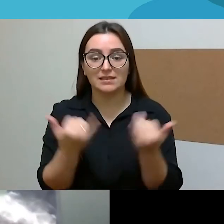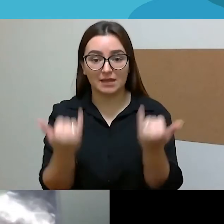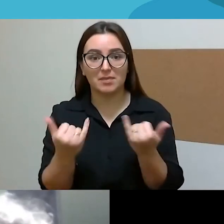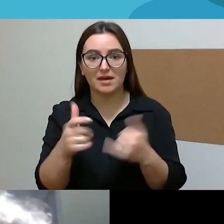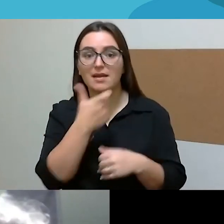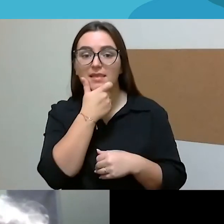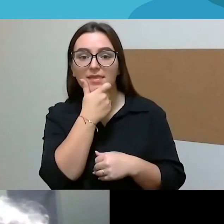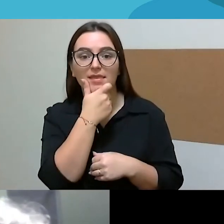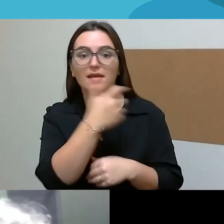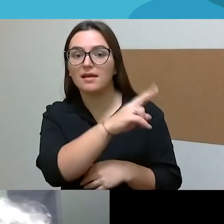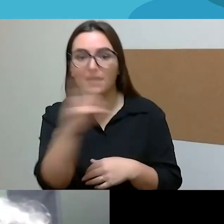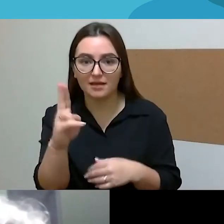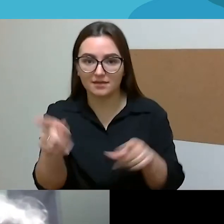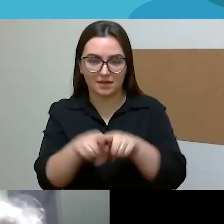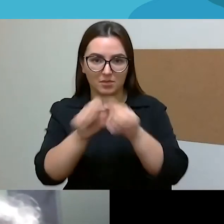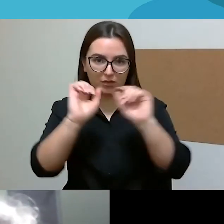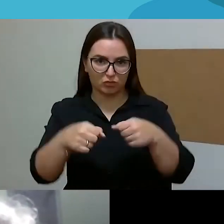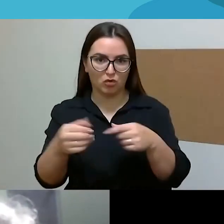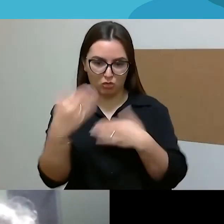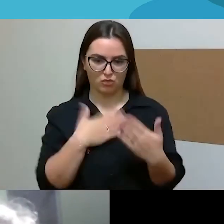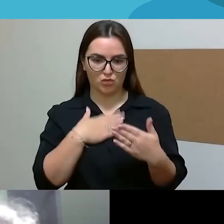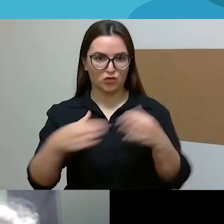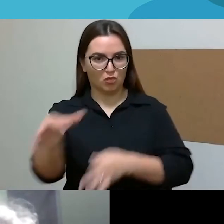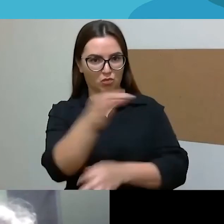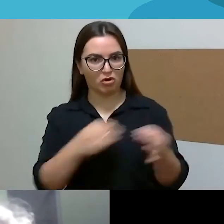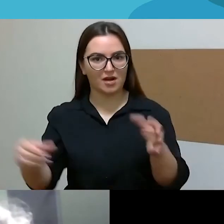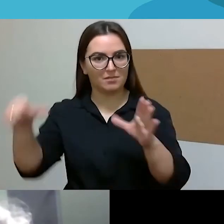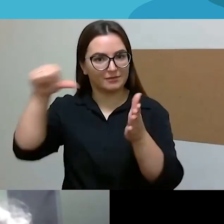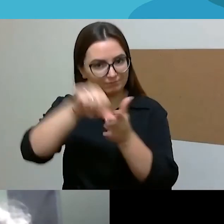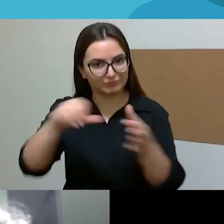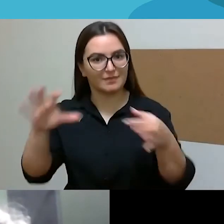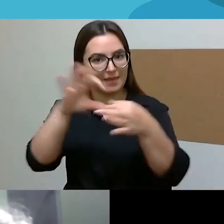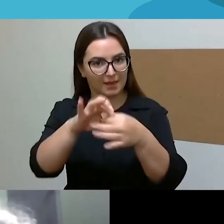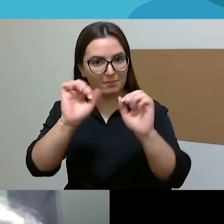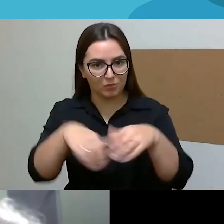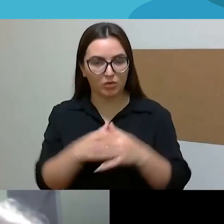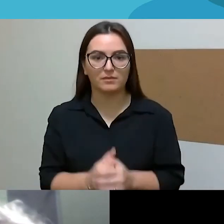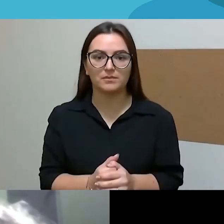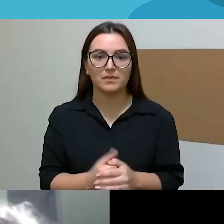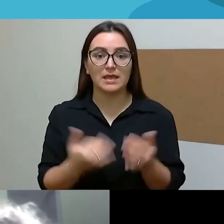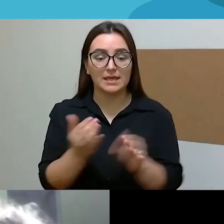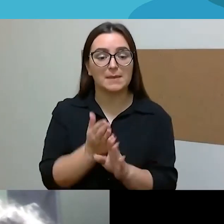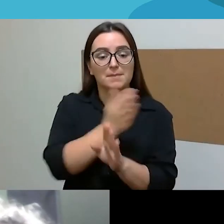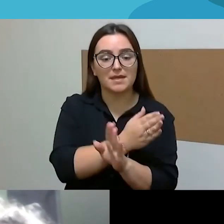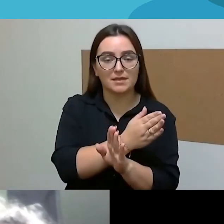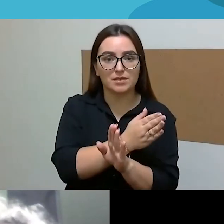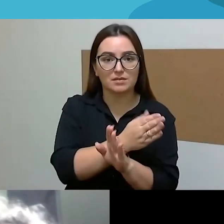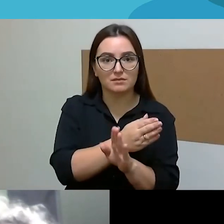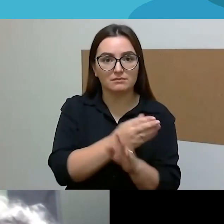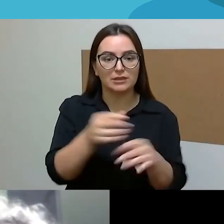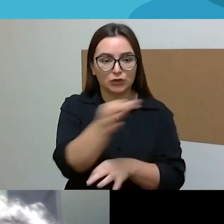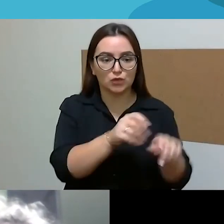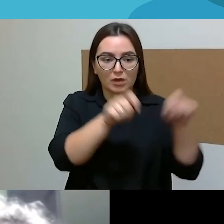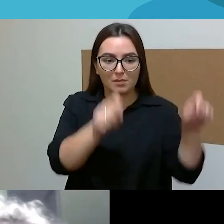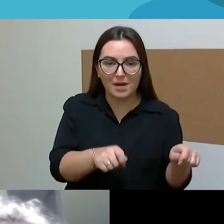jungtis į pokalbį. Aš kažkaip iš to, tokio kitoniškumo mūsų diskusijos panušau pradžioj paminėti, bet klausimai